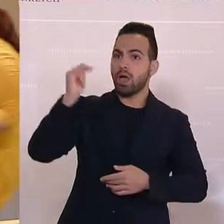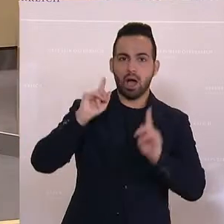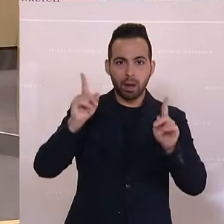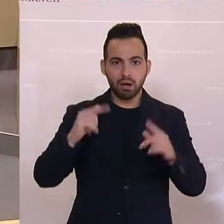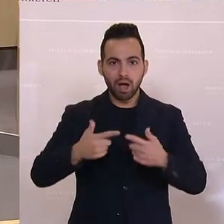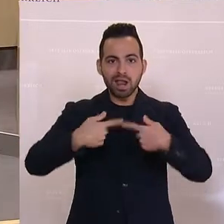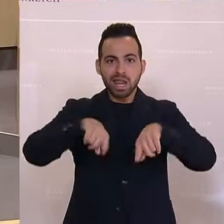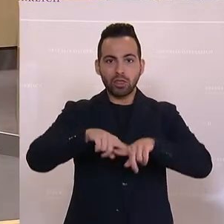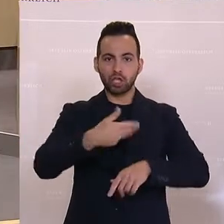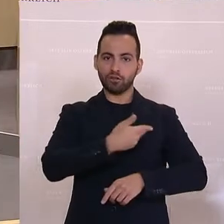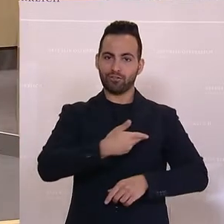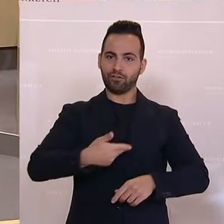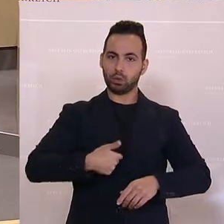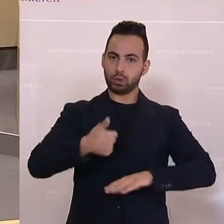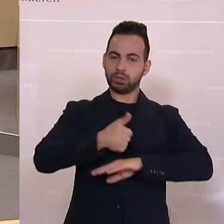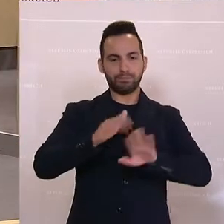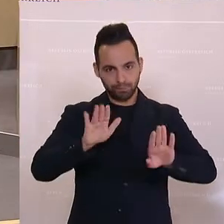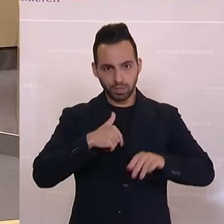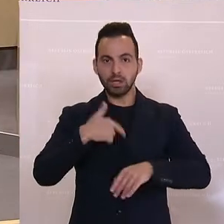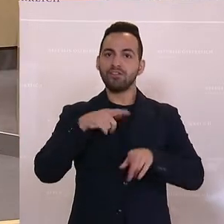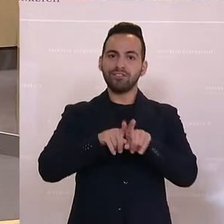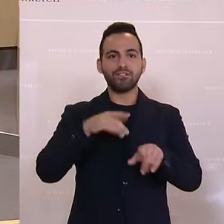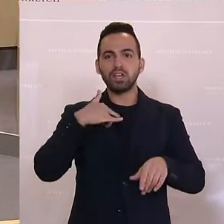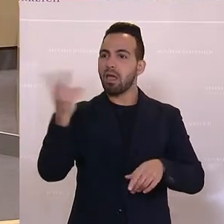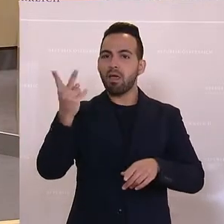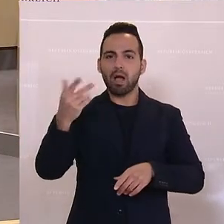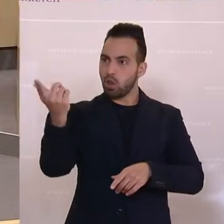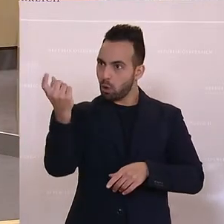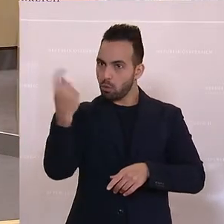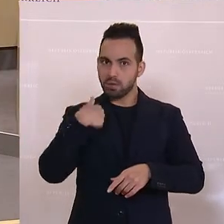sich von den Landesfürsten mit Verlaub am Nasenring durchs Dorf ziehen.